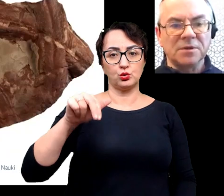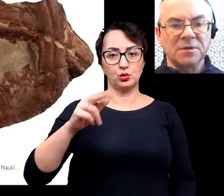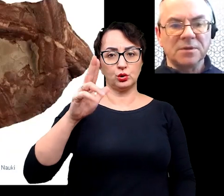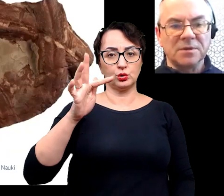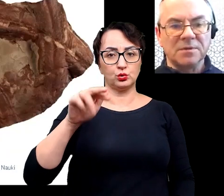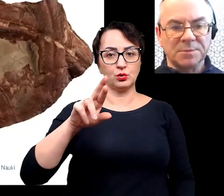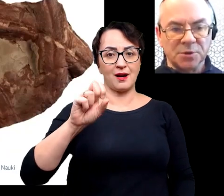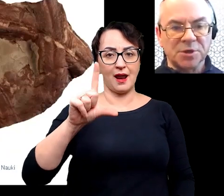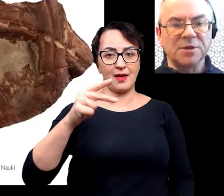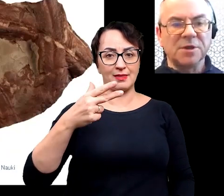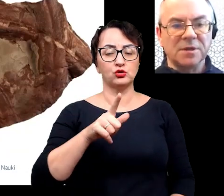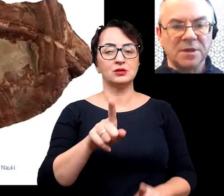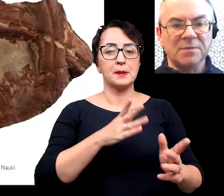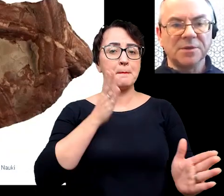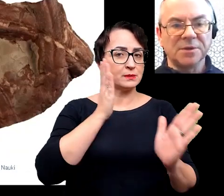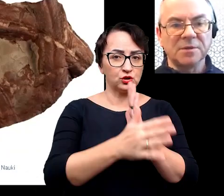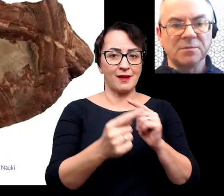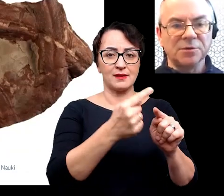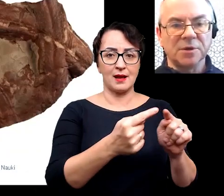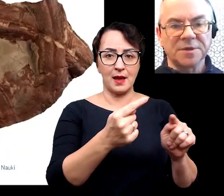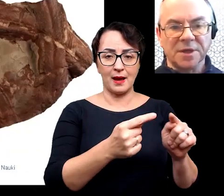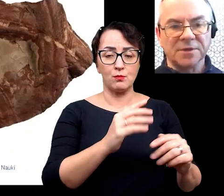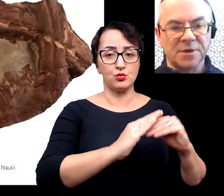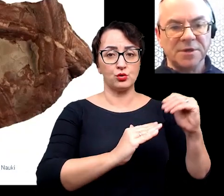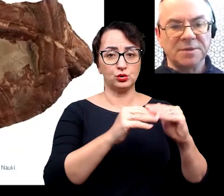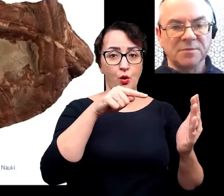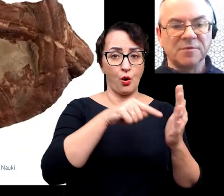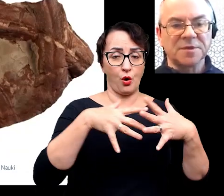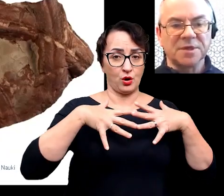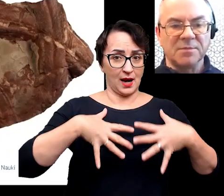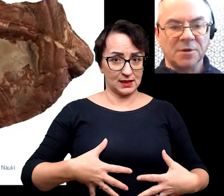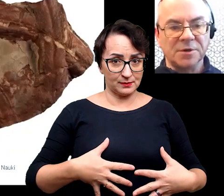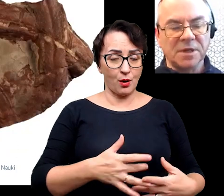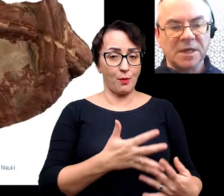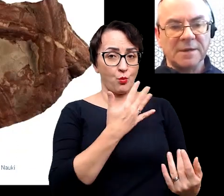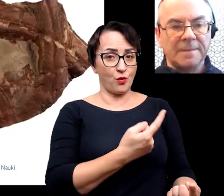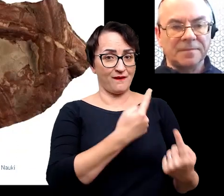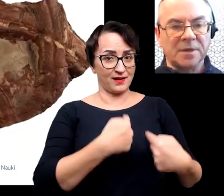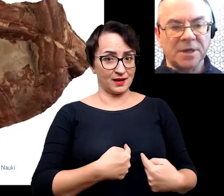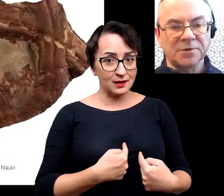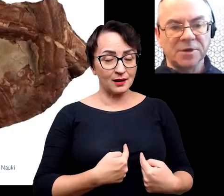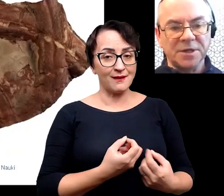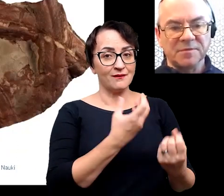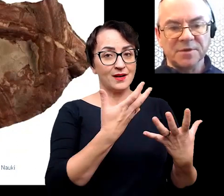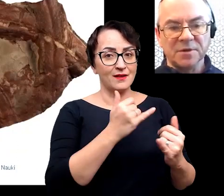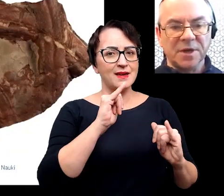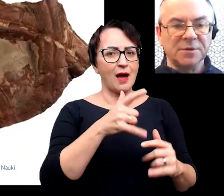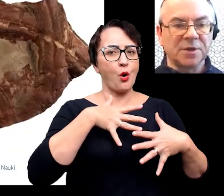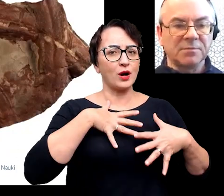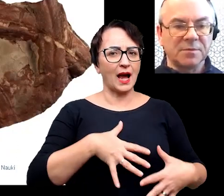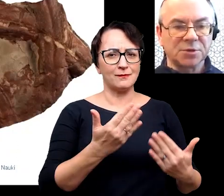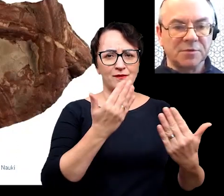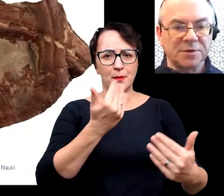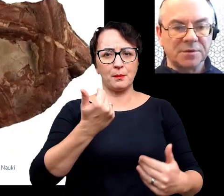czyli bezpośrednie elementy budujące dane organizmy, mówiące nam o tym, jak te organizmy